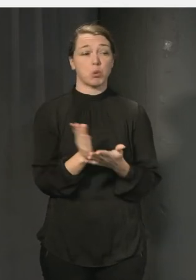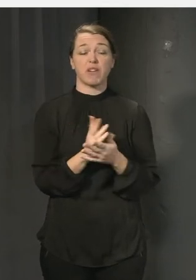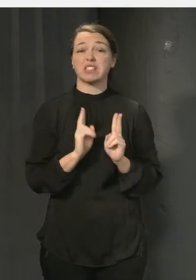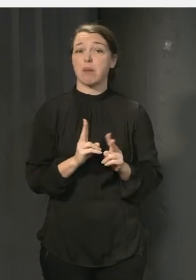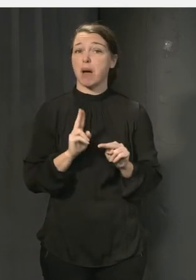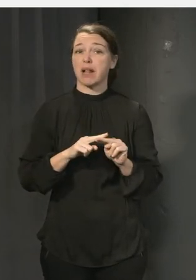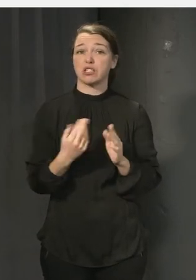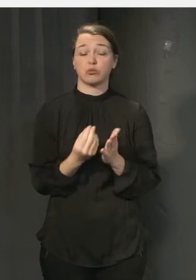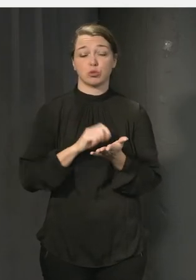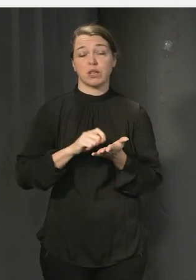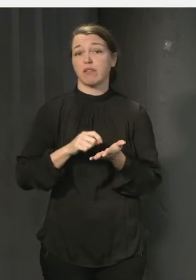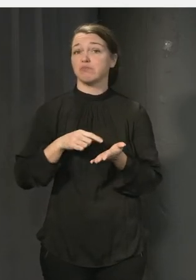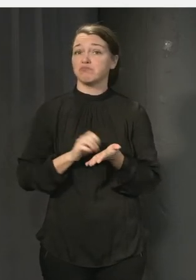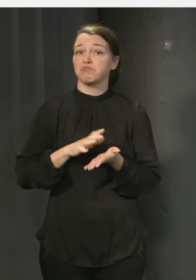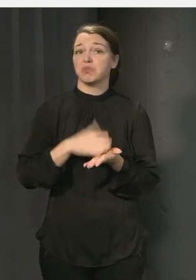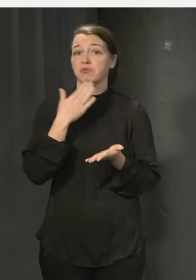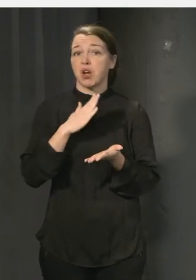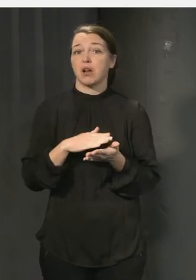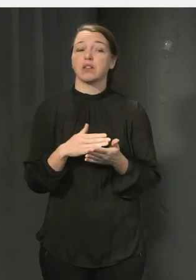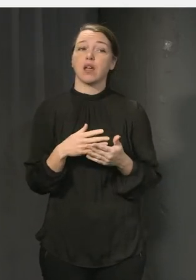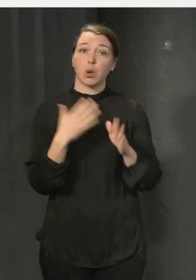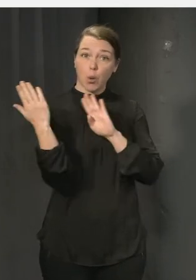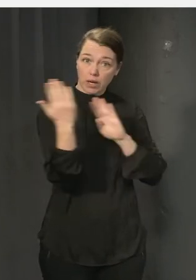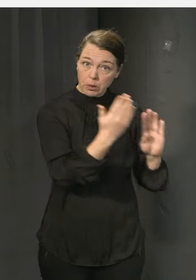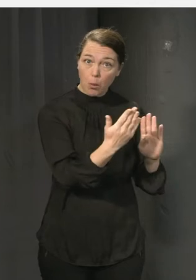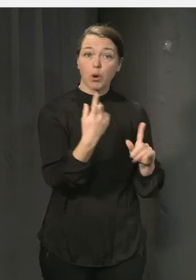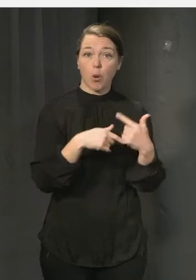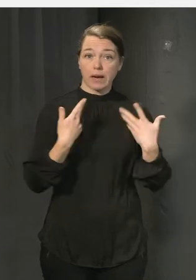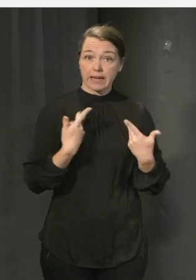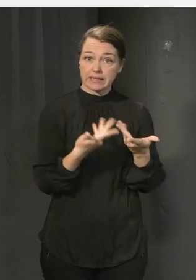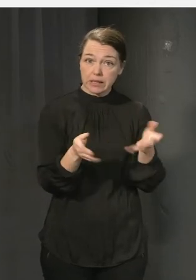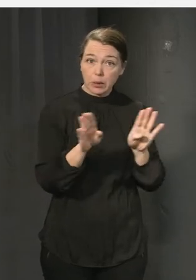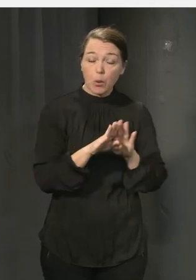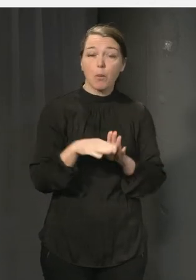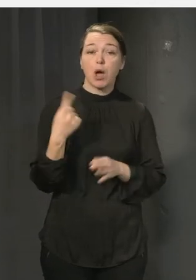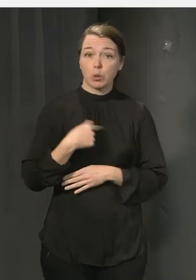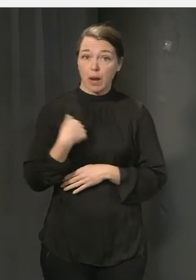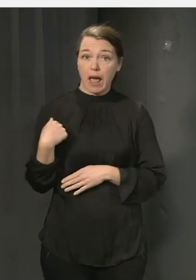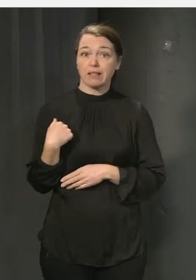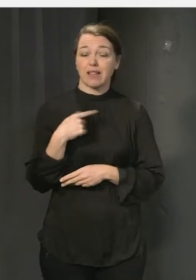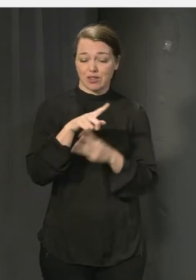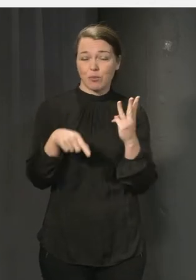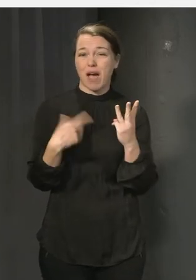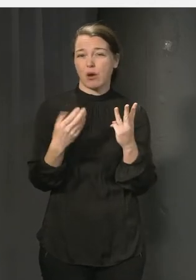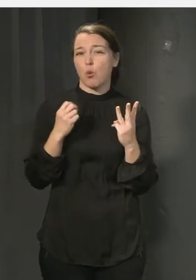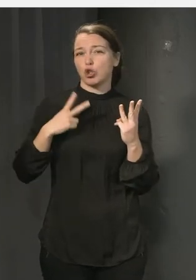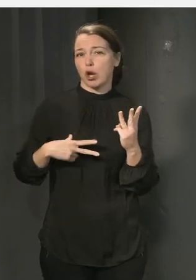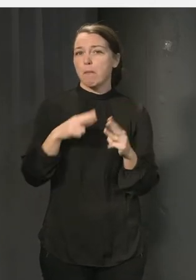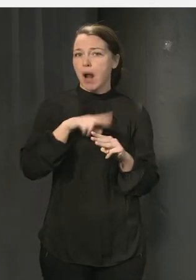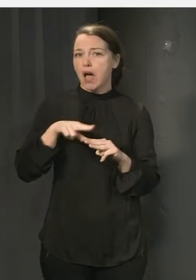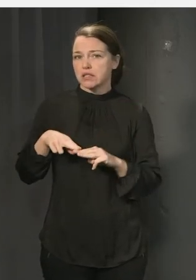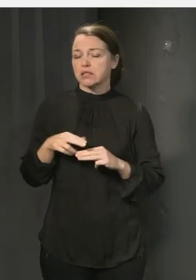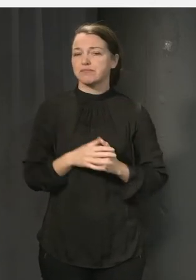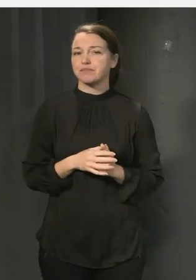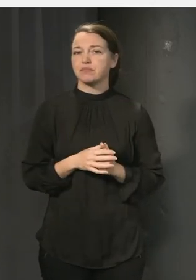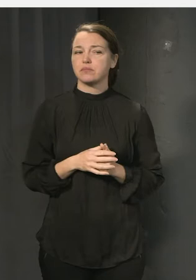om korridor och omklädningsrum, bland annat toaletter. Och det visar ju verkligen på vikten att det